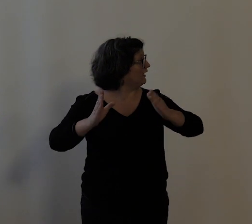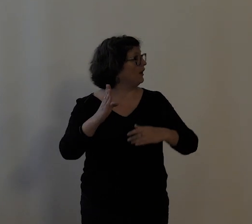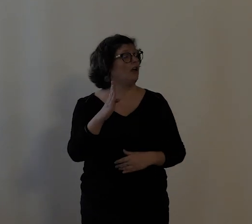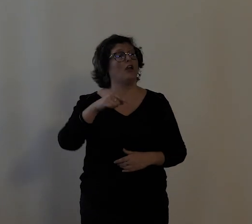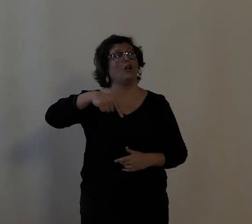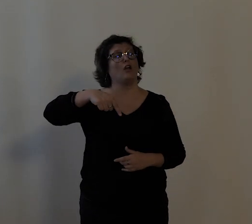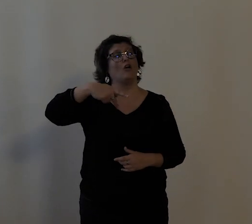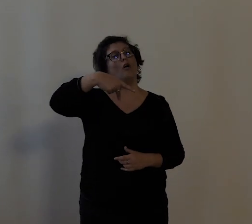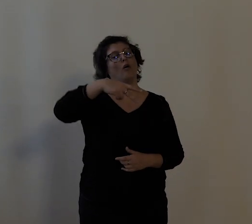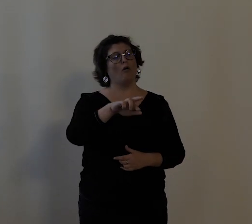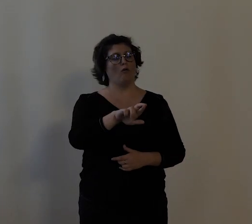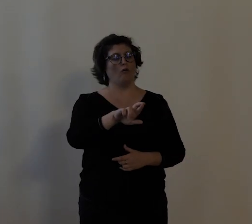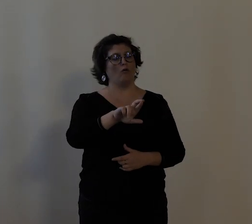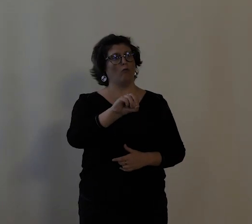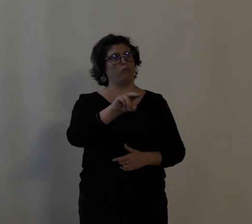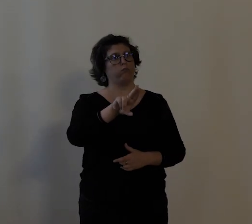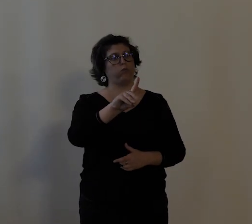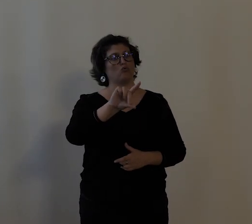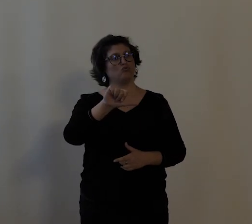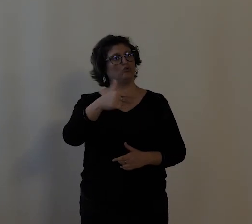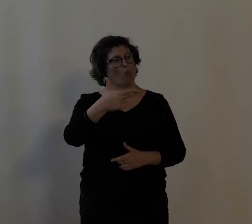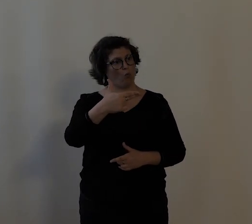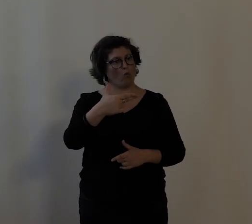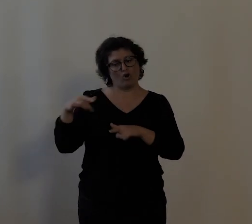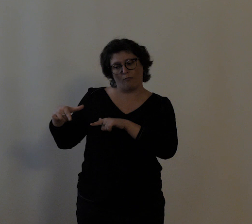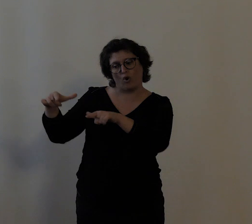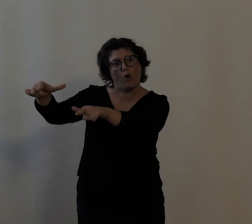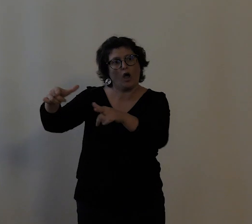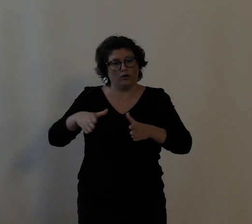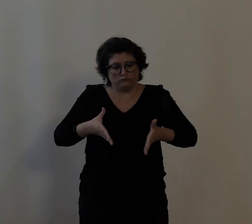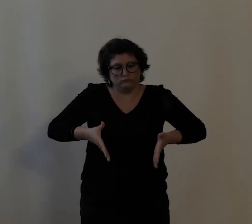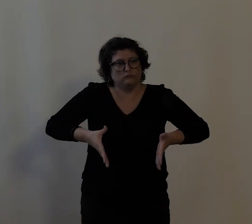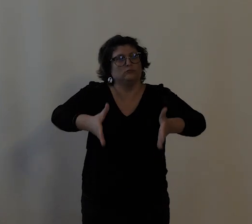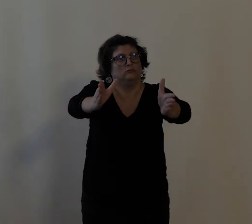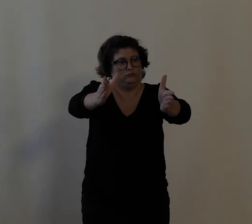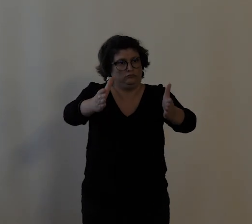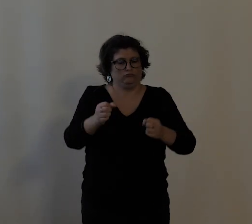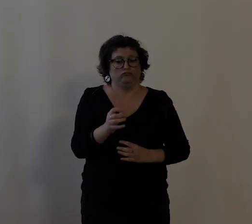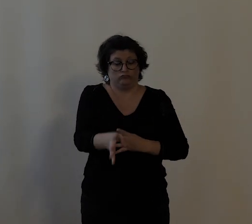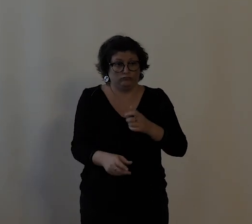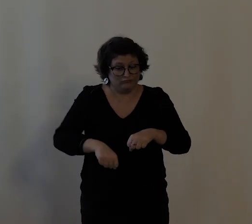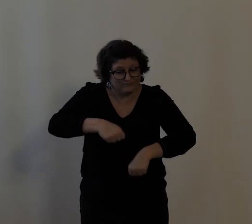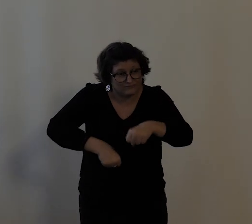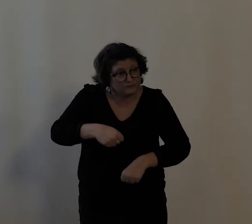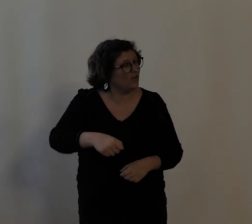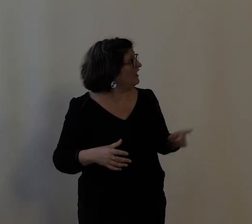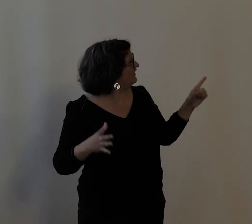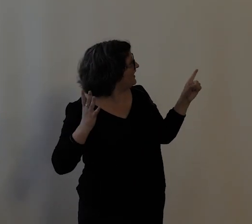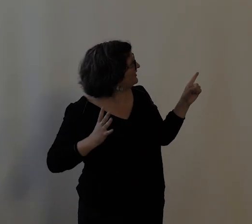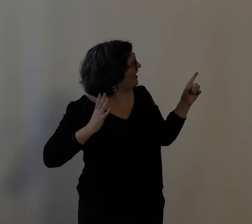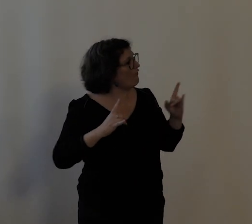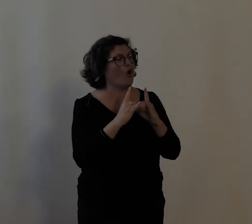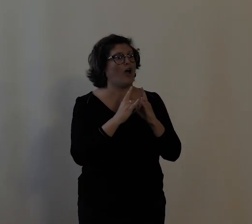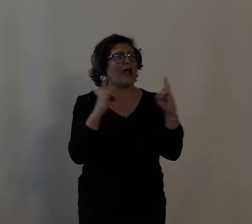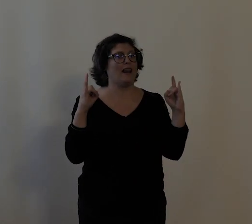cette dernière vue, vous l'avez reconnue sur la droite, les anciennes Halles de Tours, donc voici la fameuse